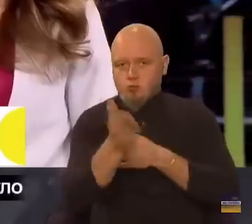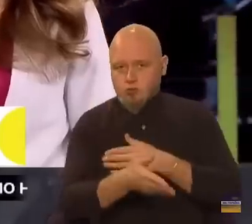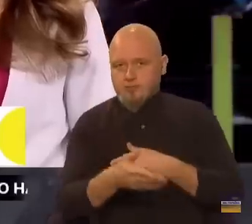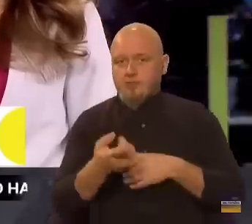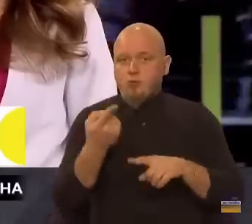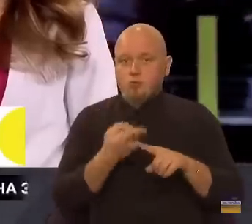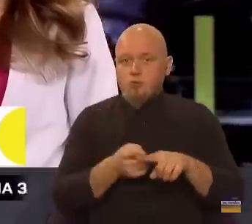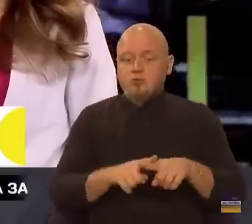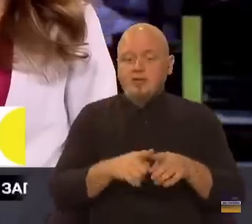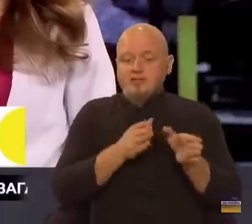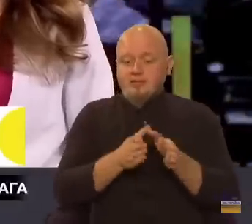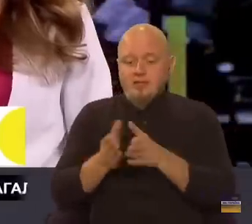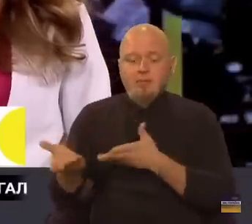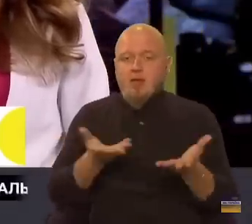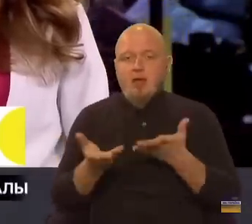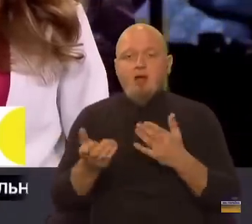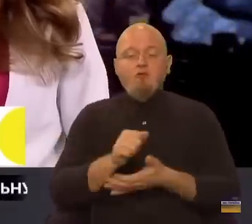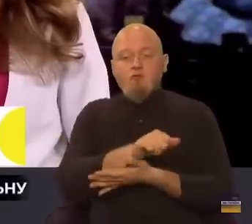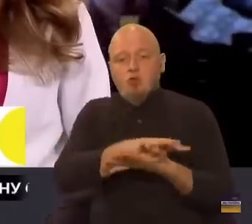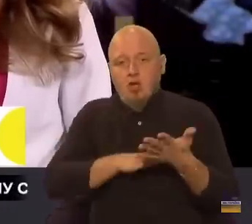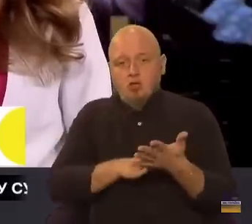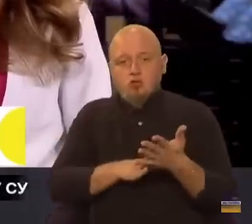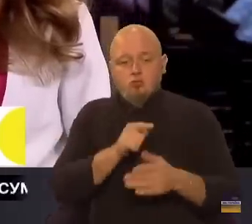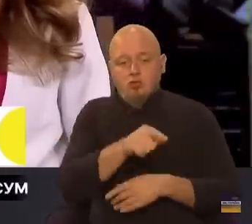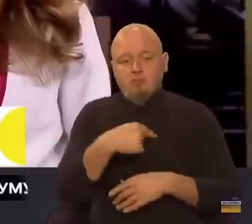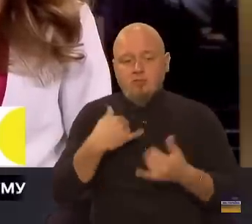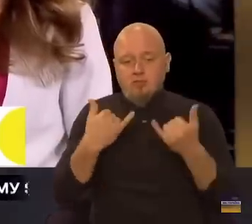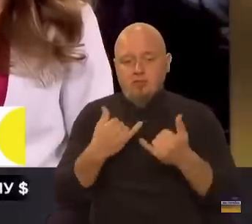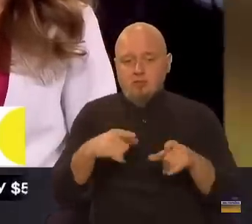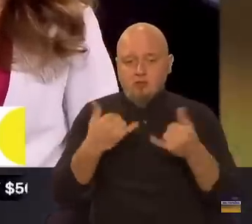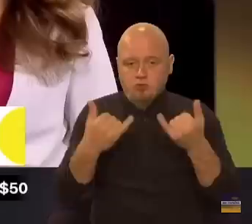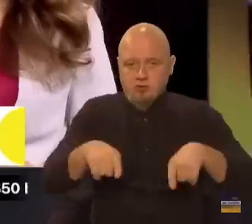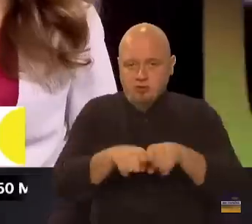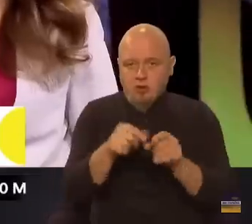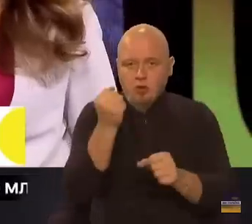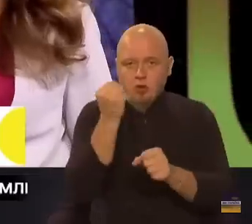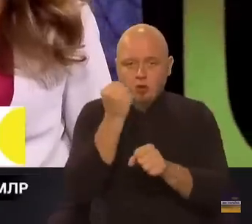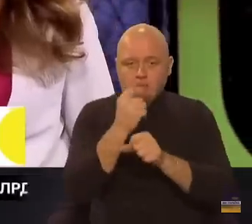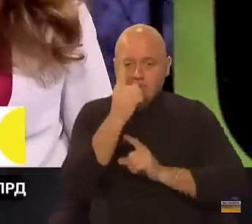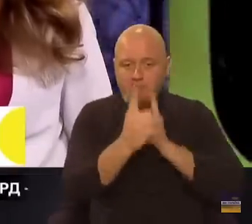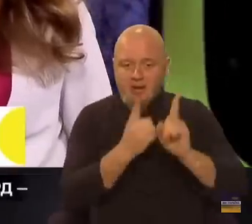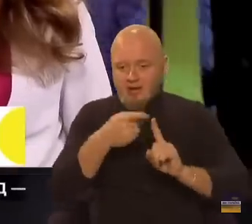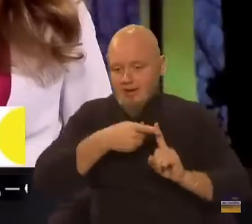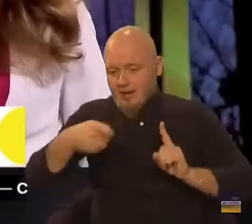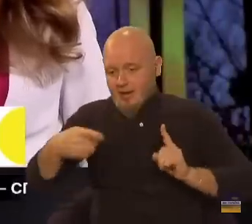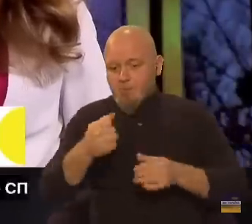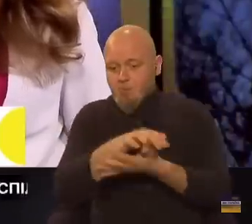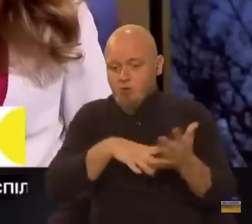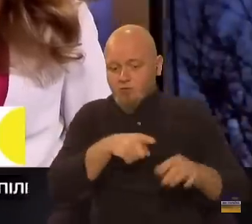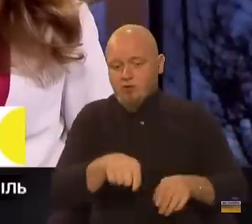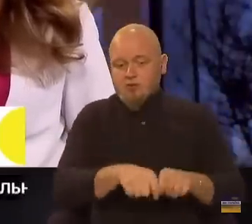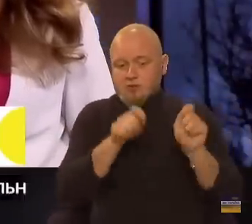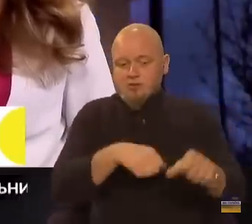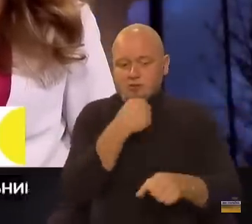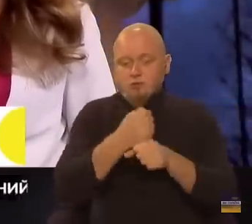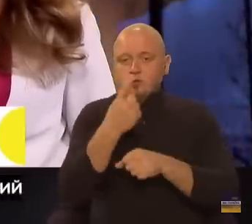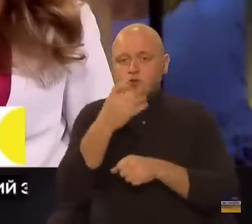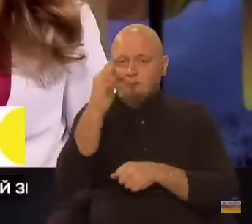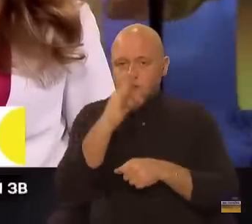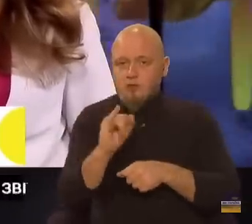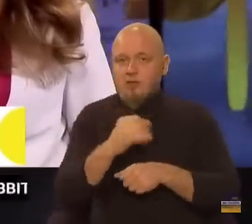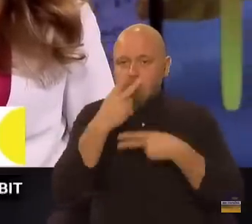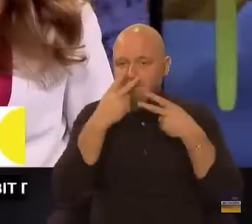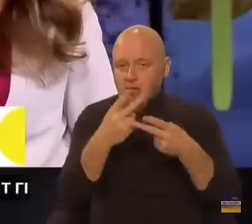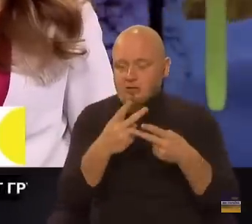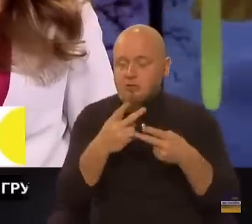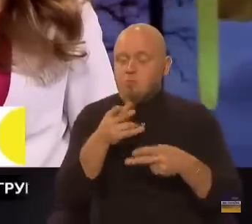Тому це система, яка в подальшому, ми зараз сьогодні таки робимо перехідний етап, а в подальшому вона запрацює на 100% і